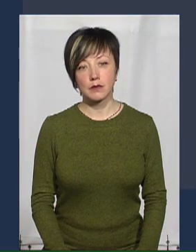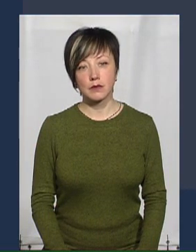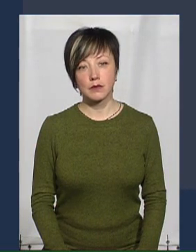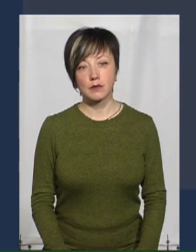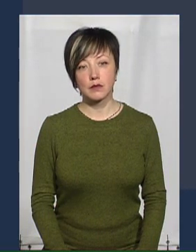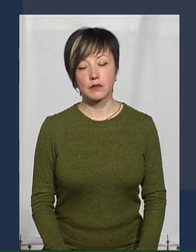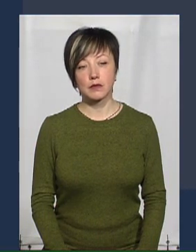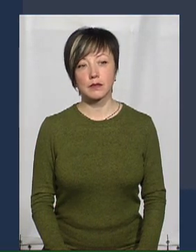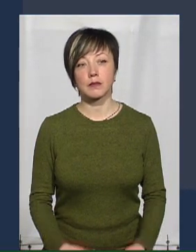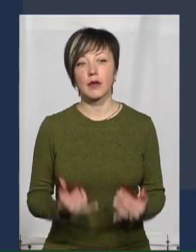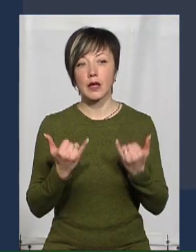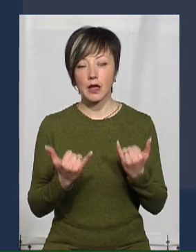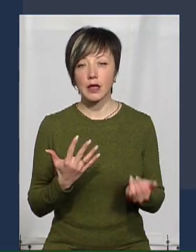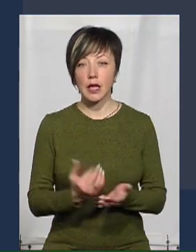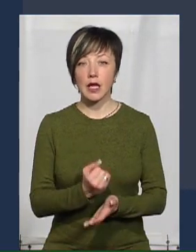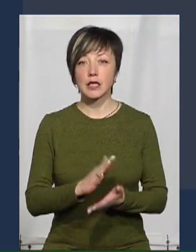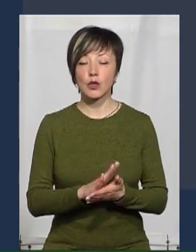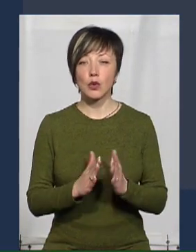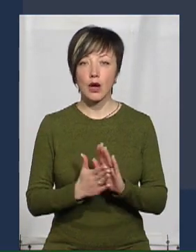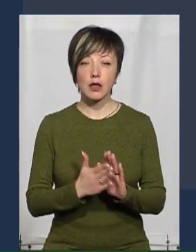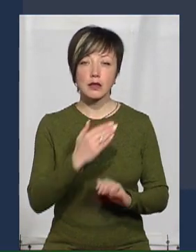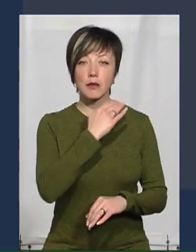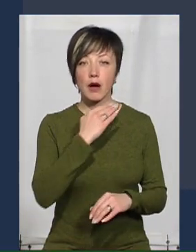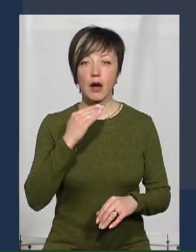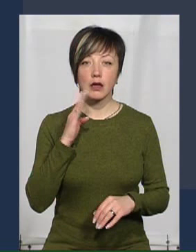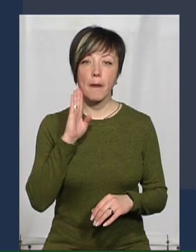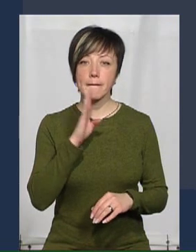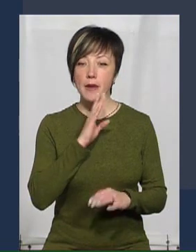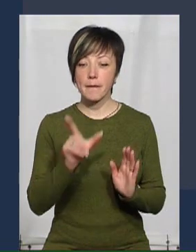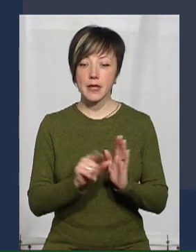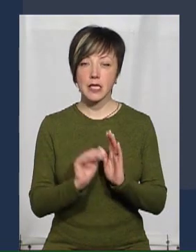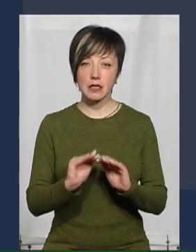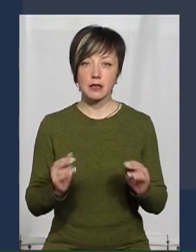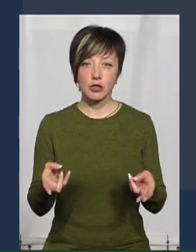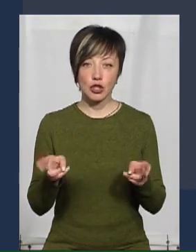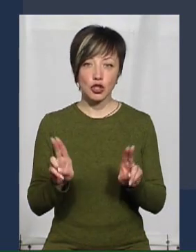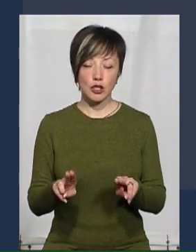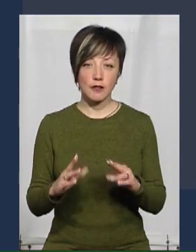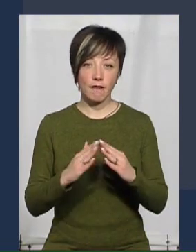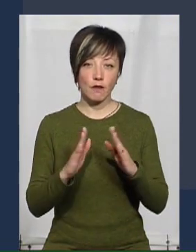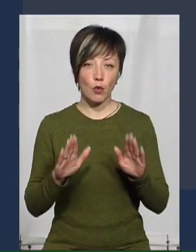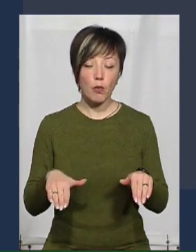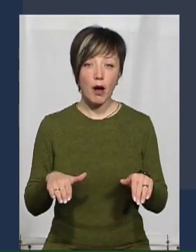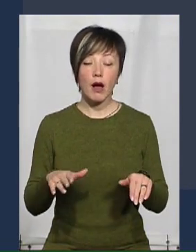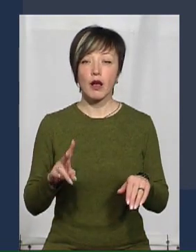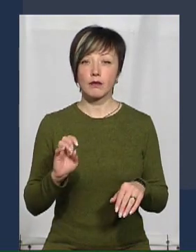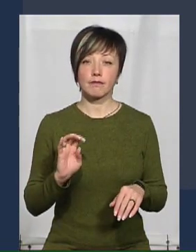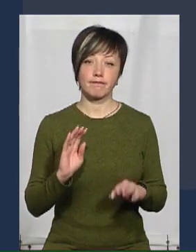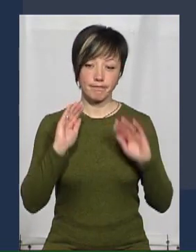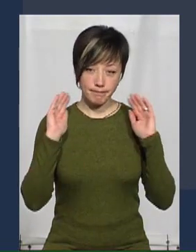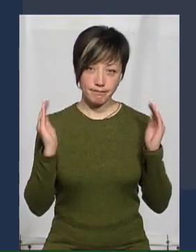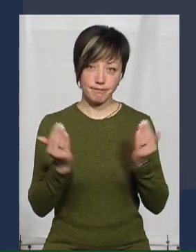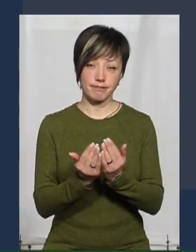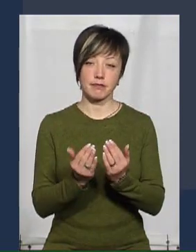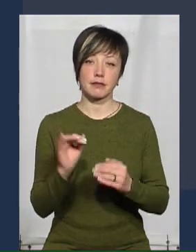Наразі склали ситуацію, що багато мам з дітьми залишилися вдома, скажімо, в чотирьох стінах,